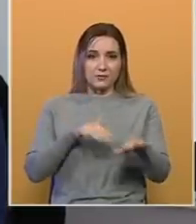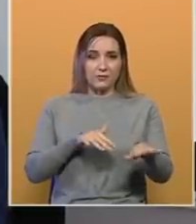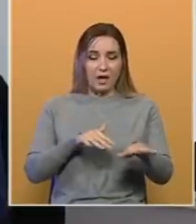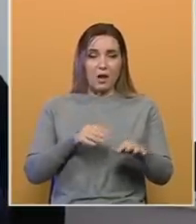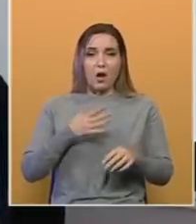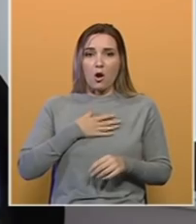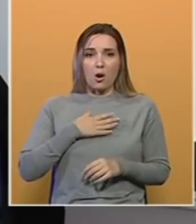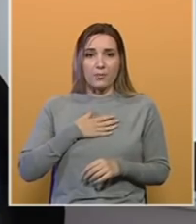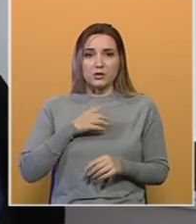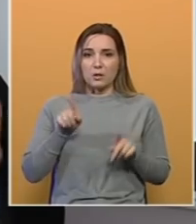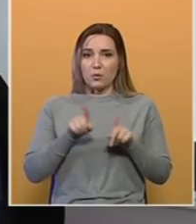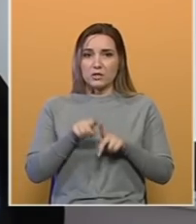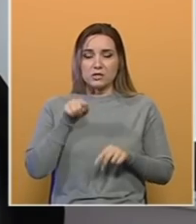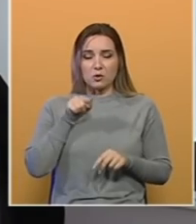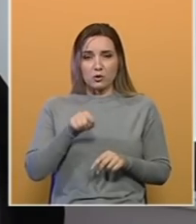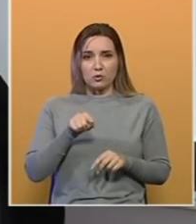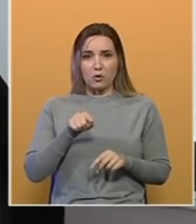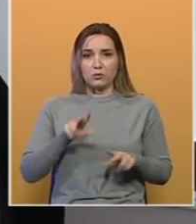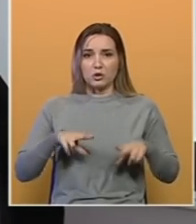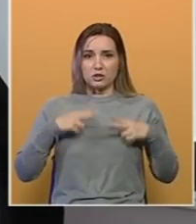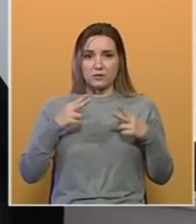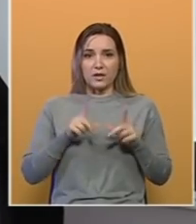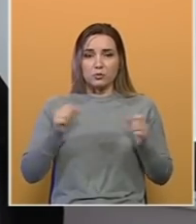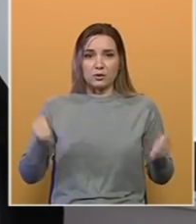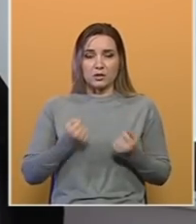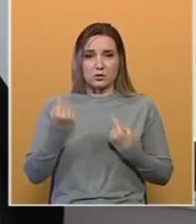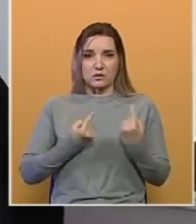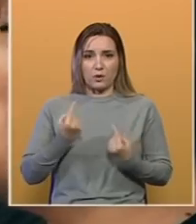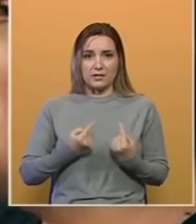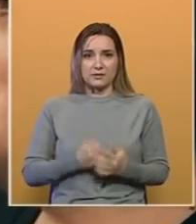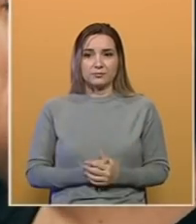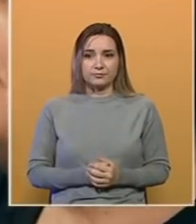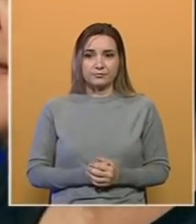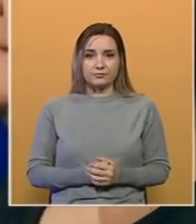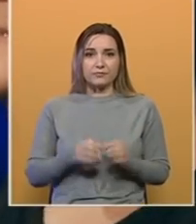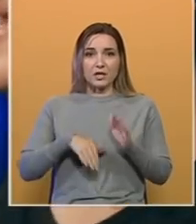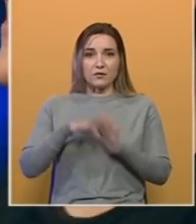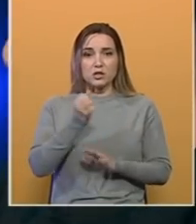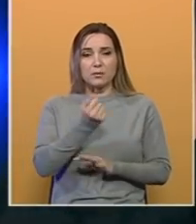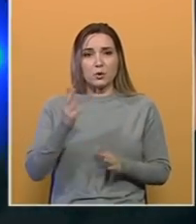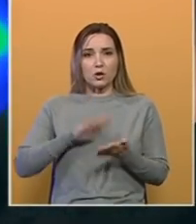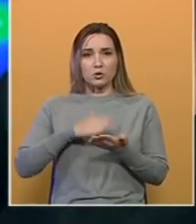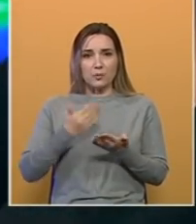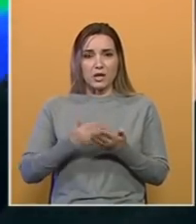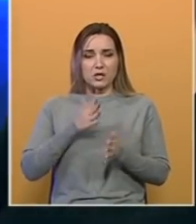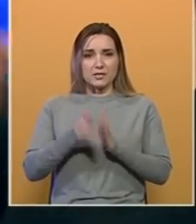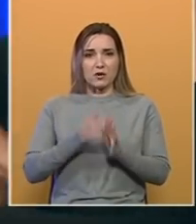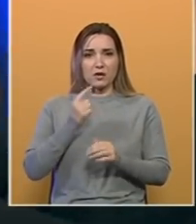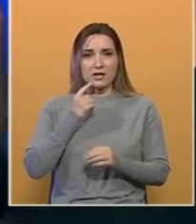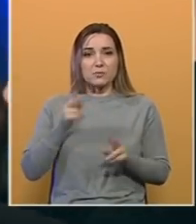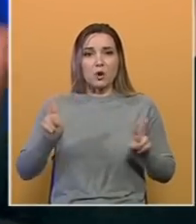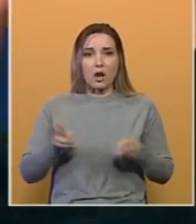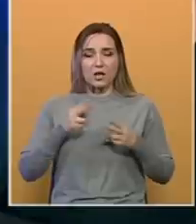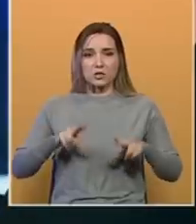opet ćemo isto to doživiti u tešku situaciju. Veći broj tumača znakovnog jezika znatno bi